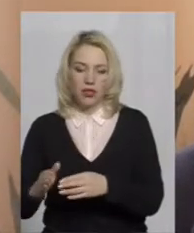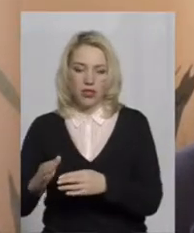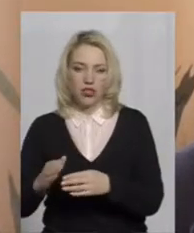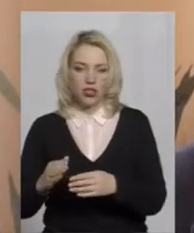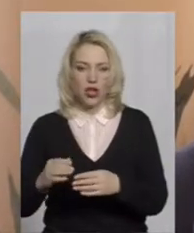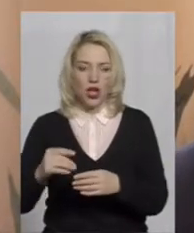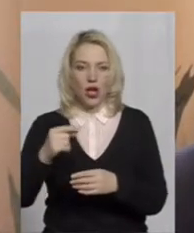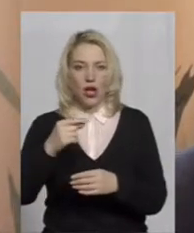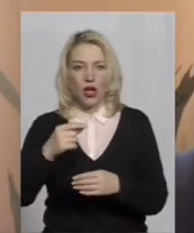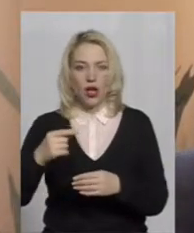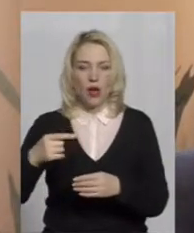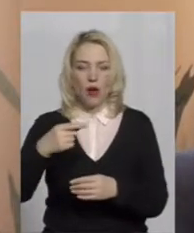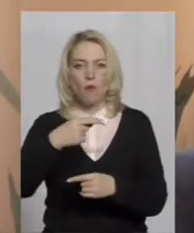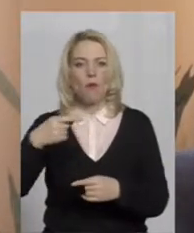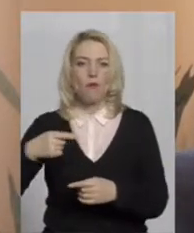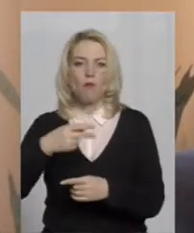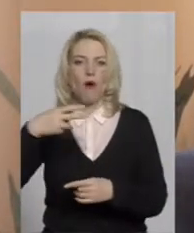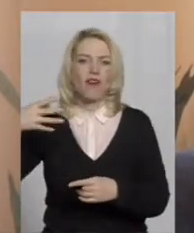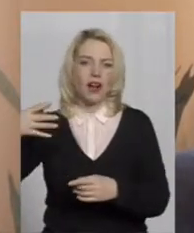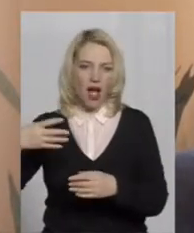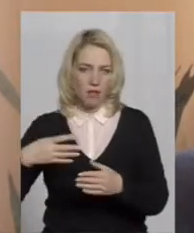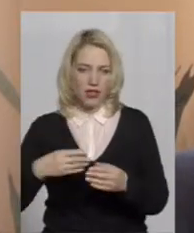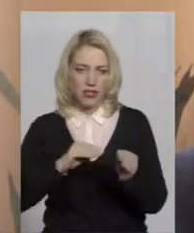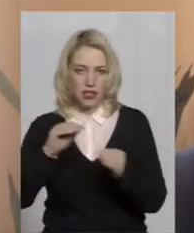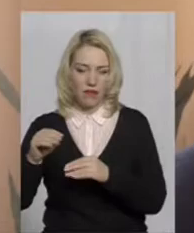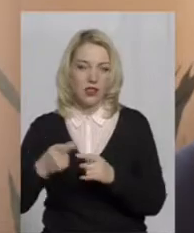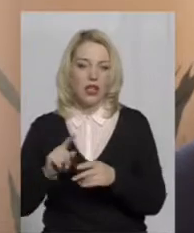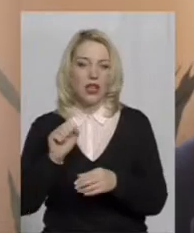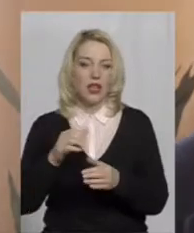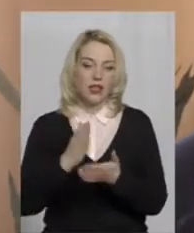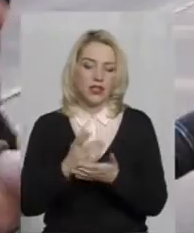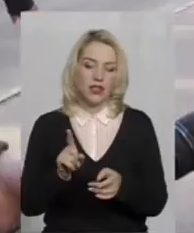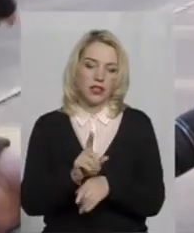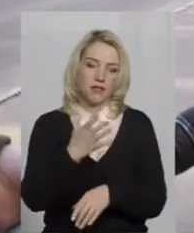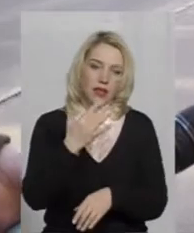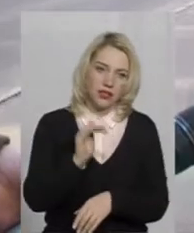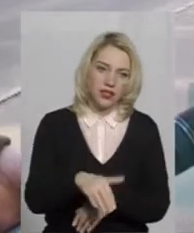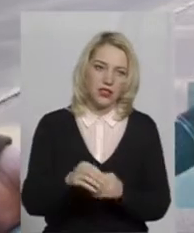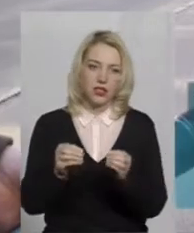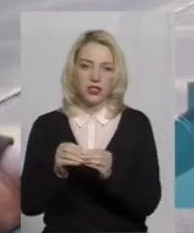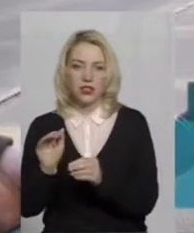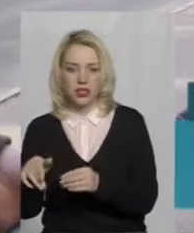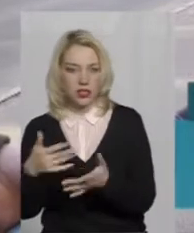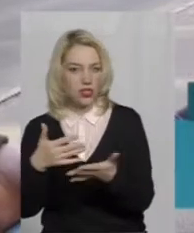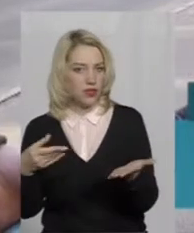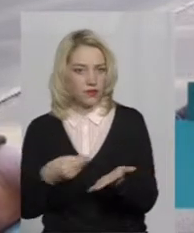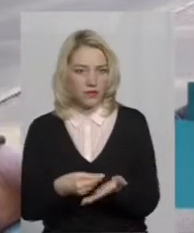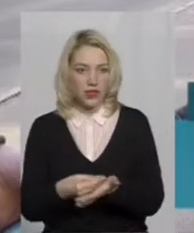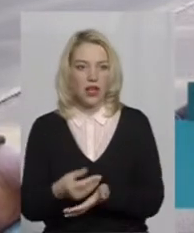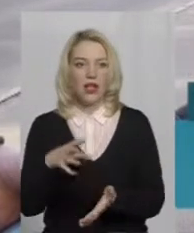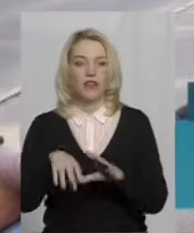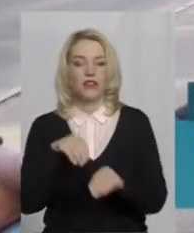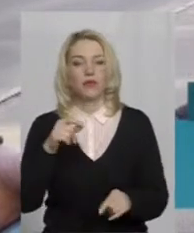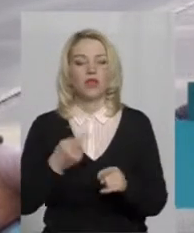самі по собі. Є пандус, який можна зробити за 5 тисяч, за 10 тисяч. Вибори – це теж, як би, один з